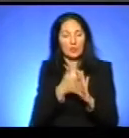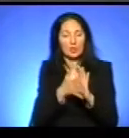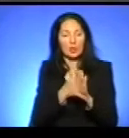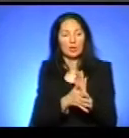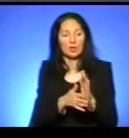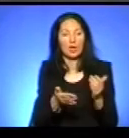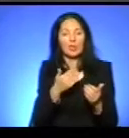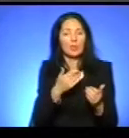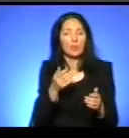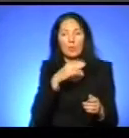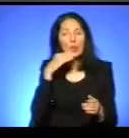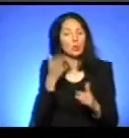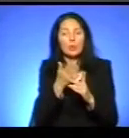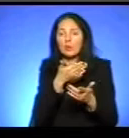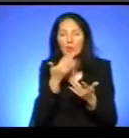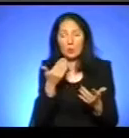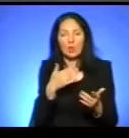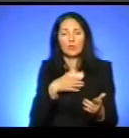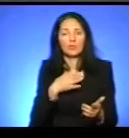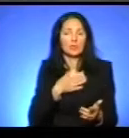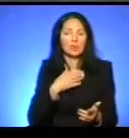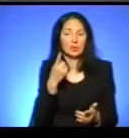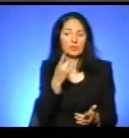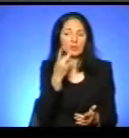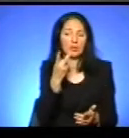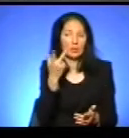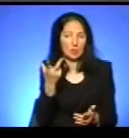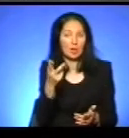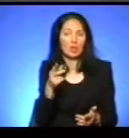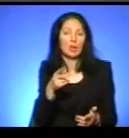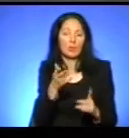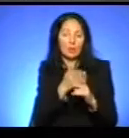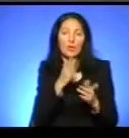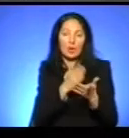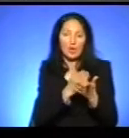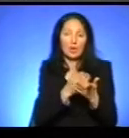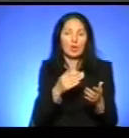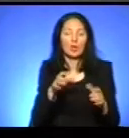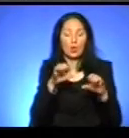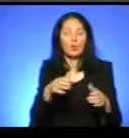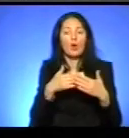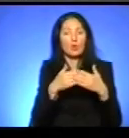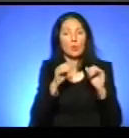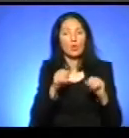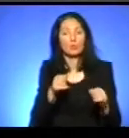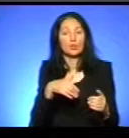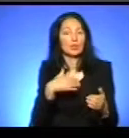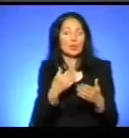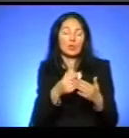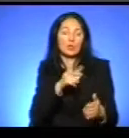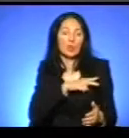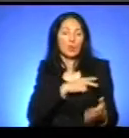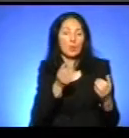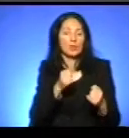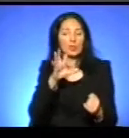-3 може бути на громаду пільговика. І голова громади може з премії взяти тих 500-600 гривень в місяці,